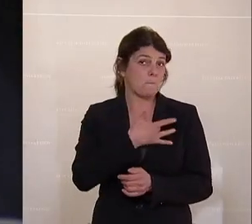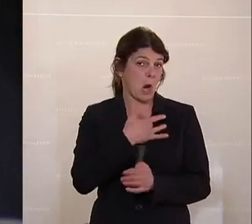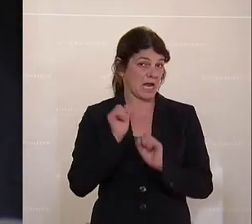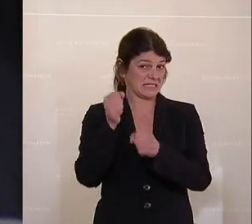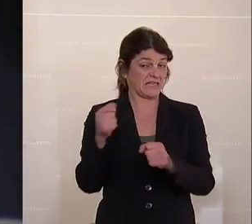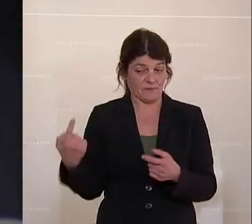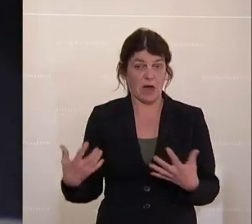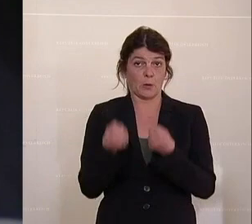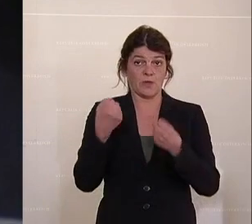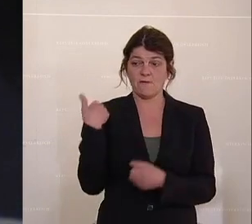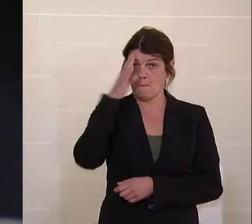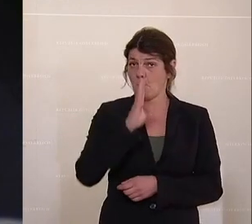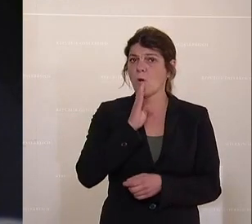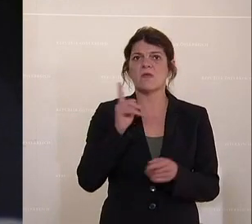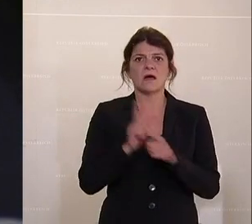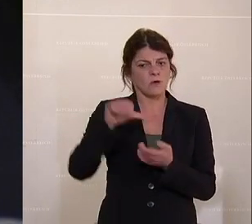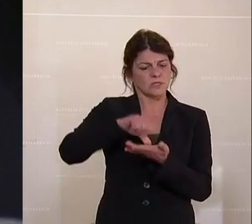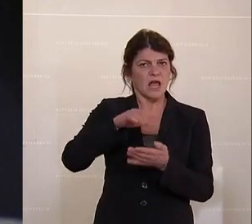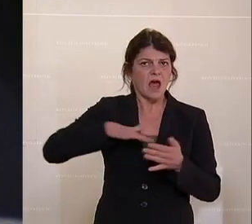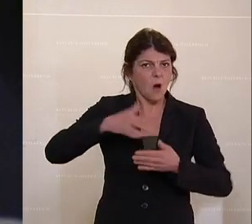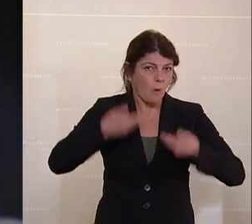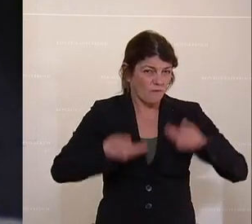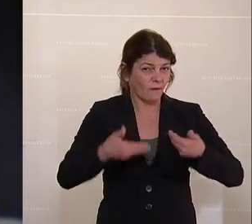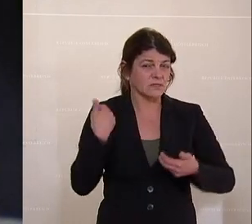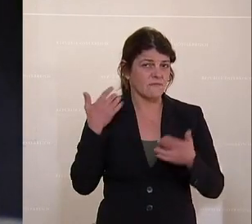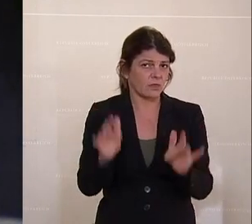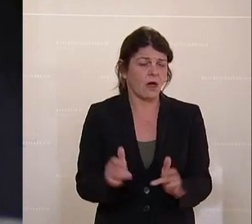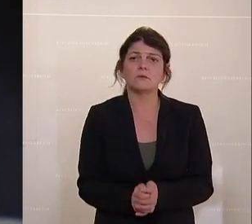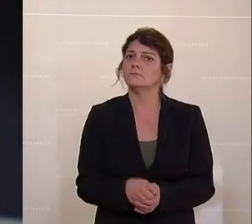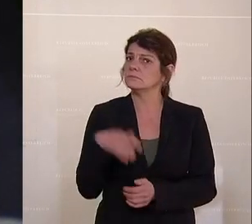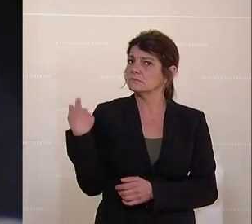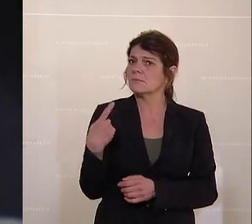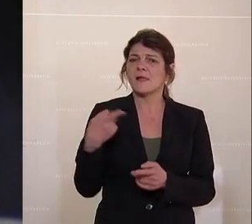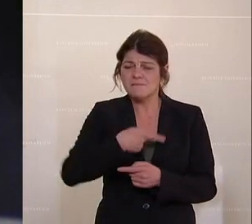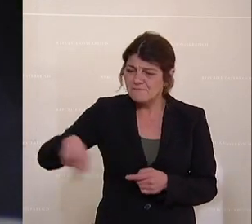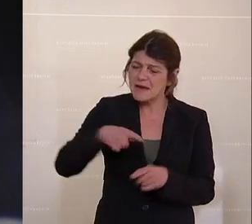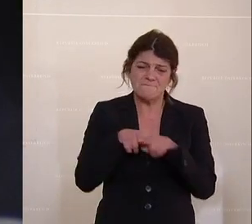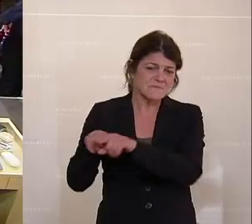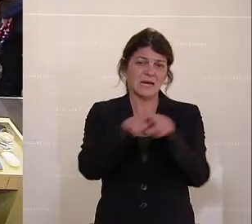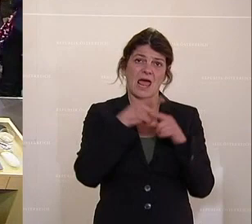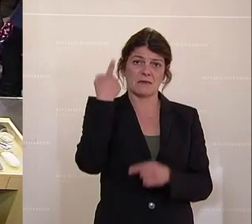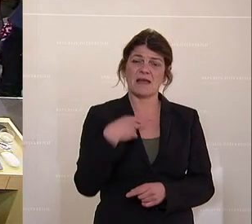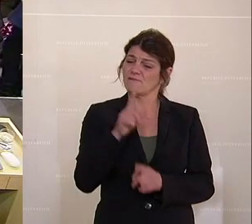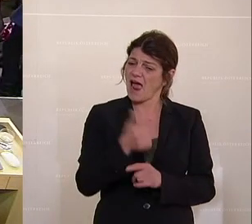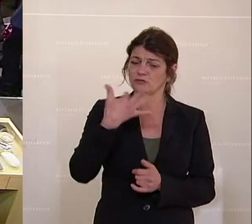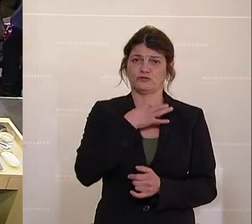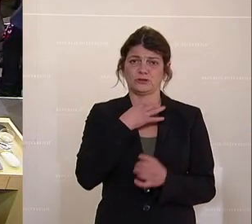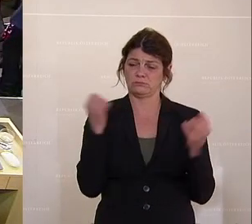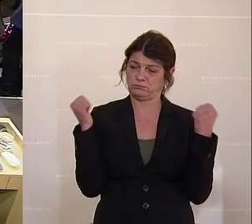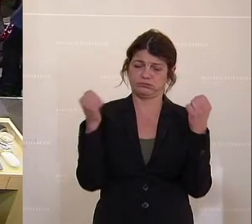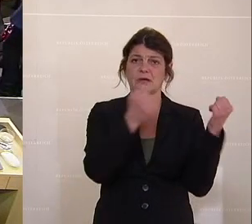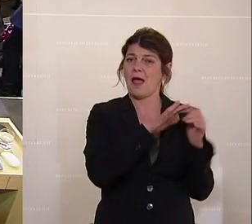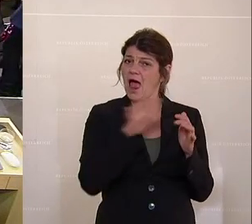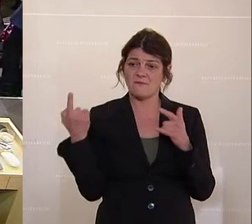gegründet und am Montag hat es eine Zentralraumkonferenz gegeben, bei der einhellig und einstimmig mit allen